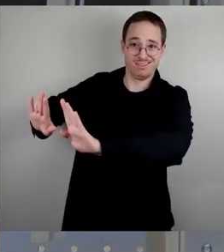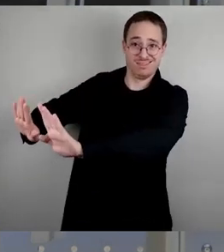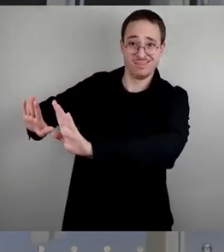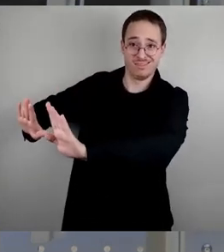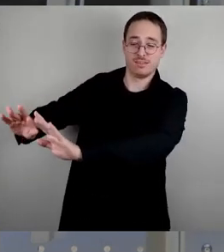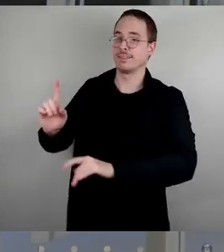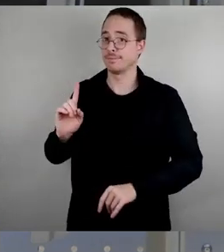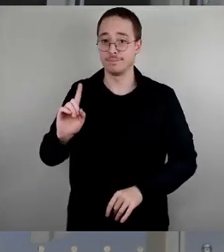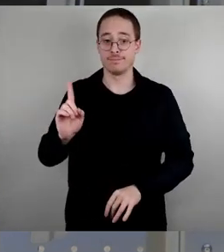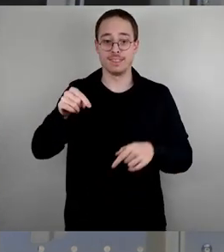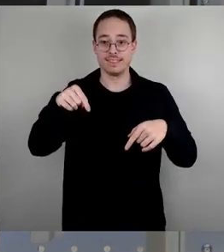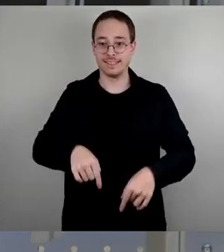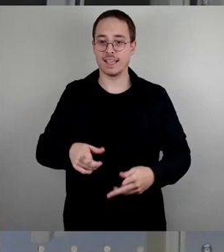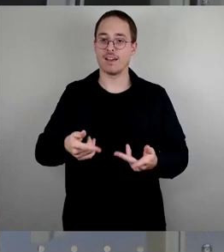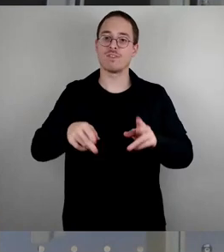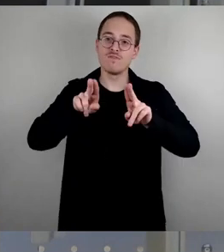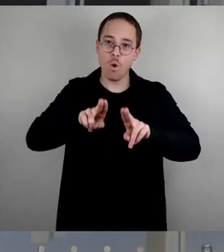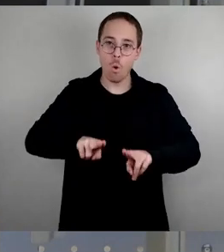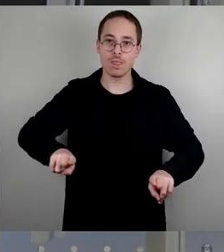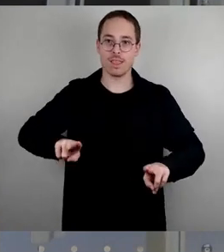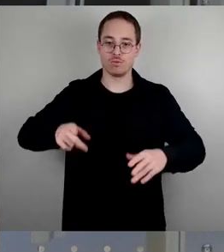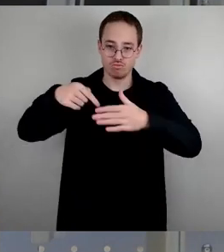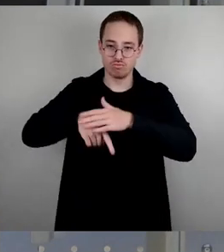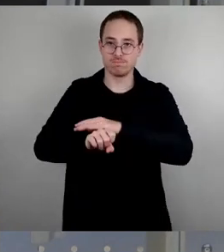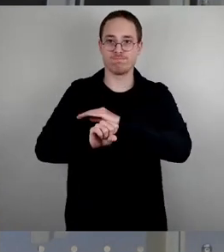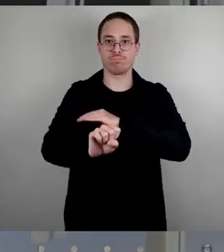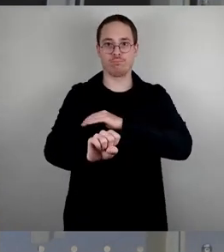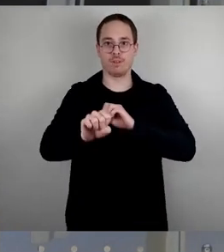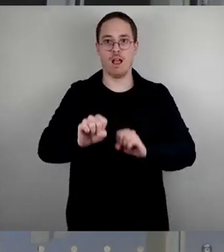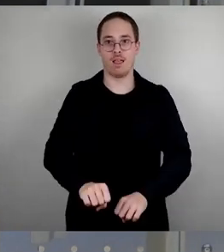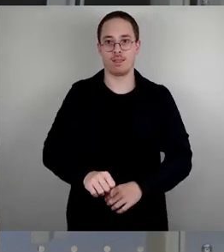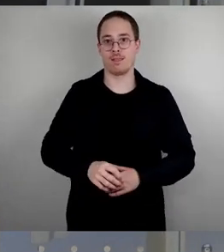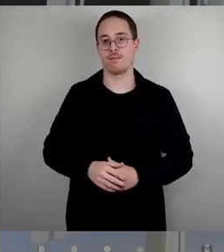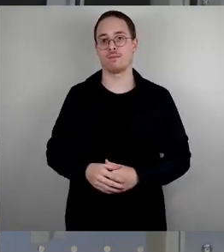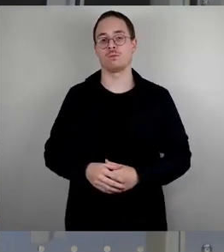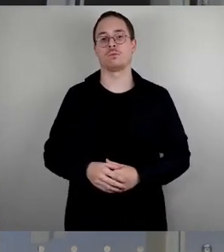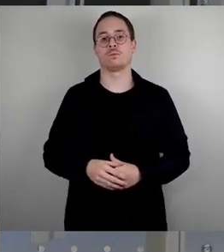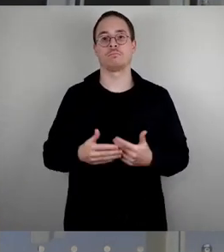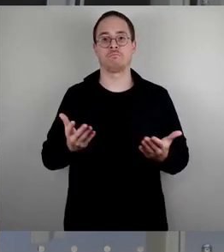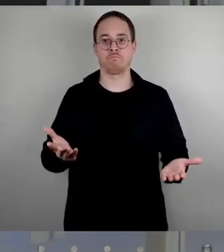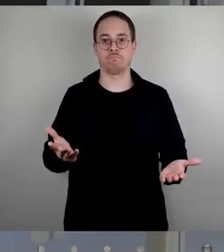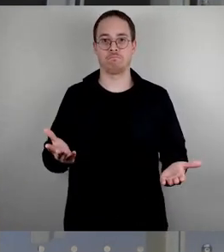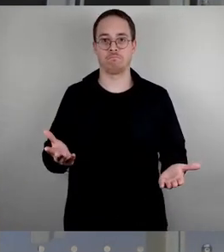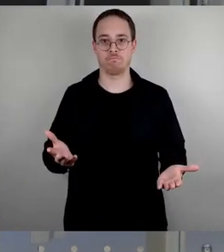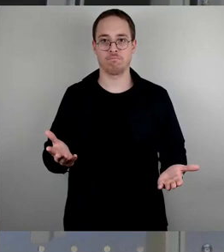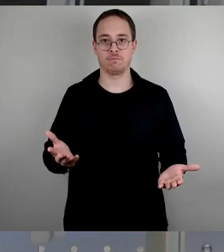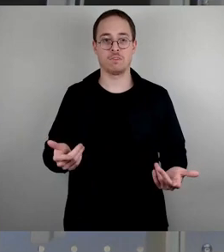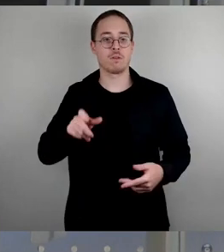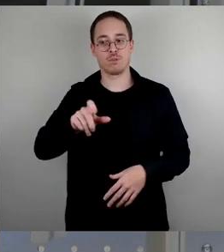die hierher kommen und ein Recht auf einen Asylantrag haben und auch die Integration zu fördern. Und